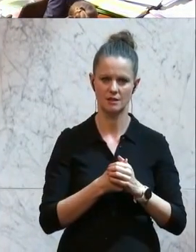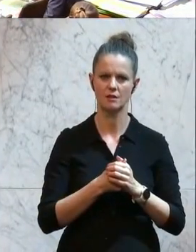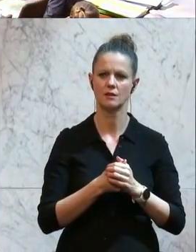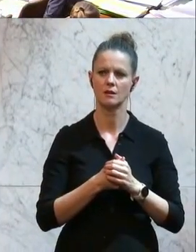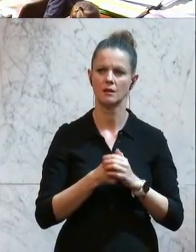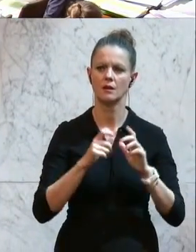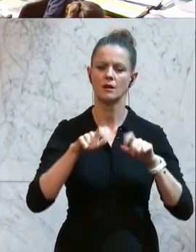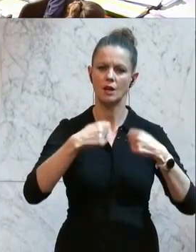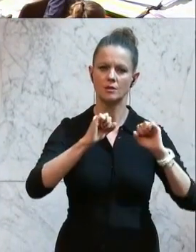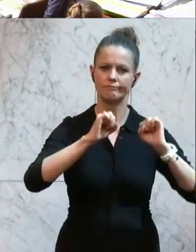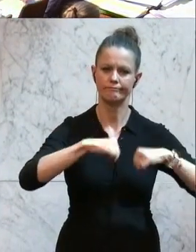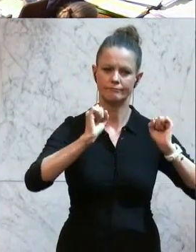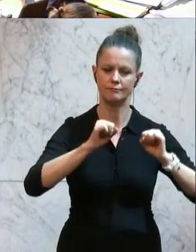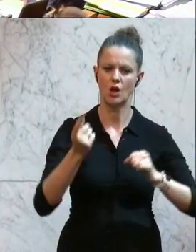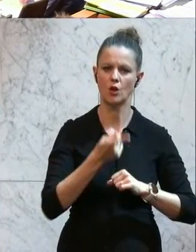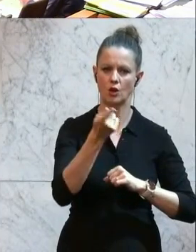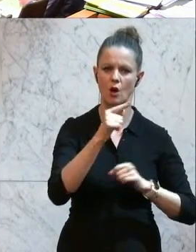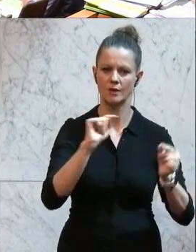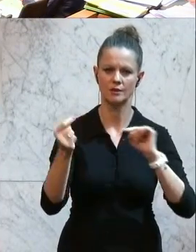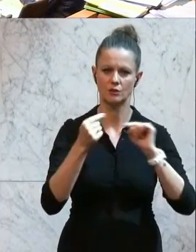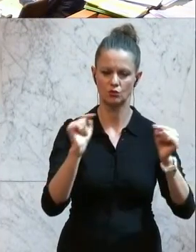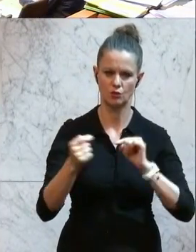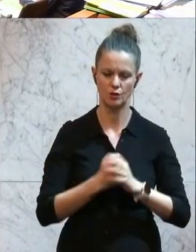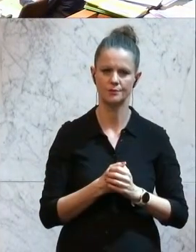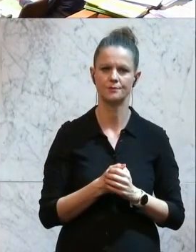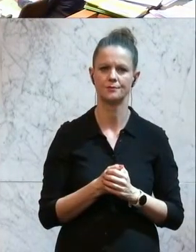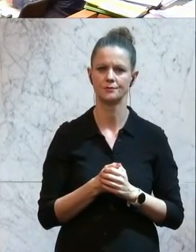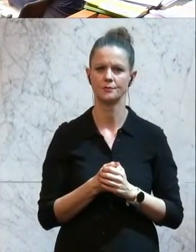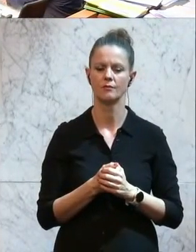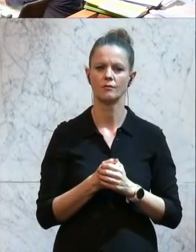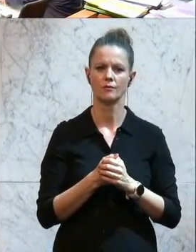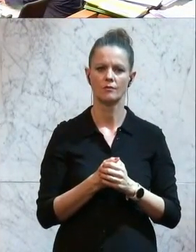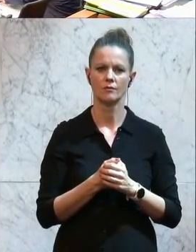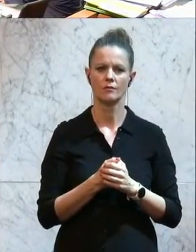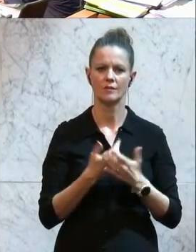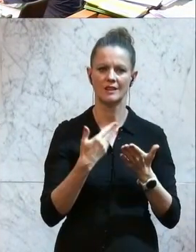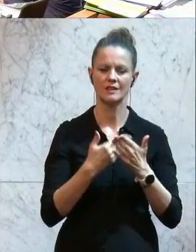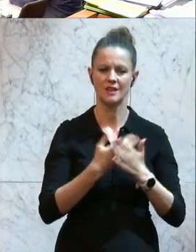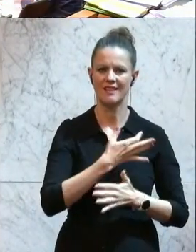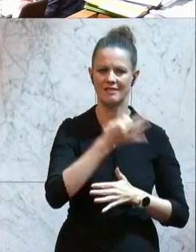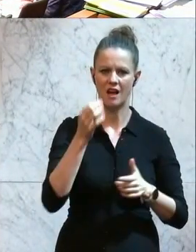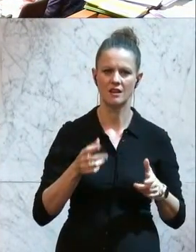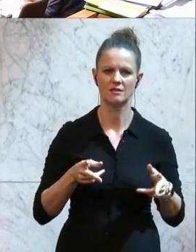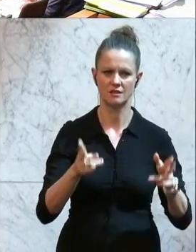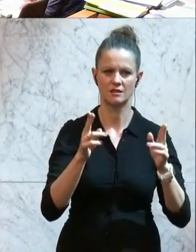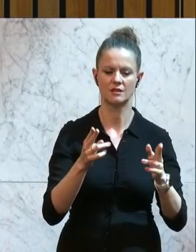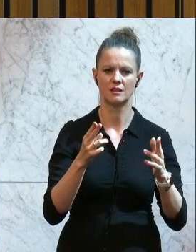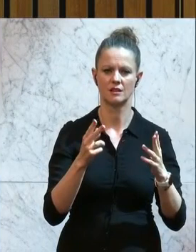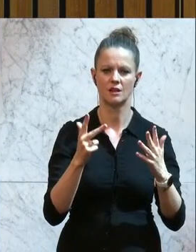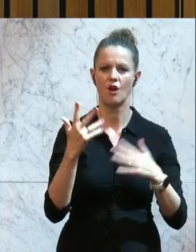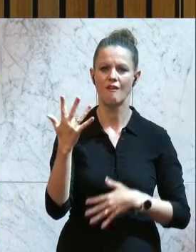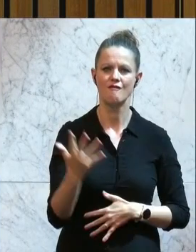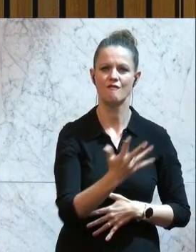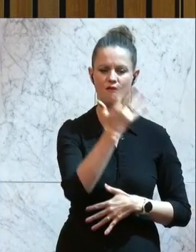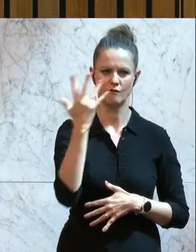abzufedern. Demgemäß haben wir eine Tagesblockzeit von 8,5